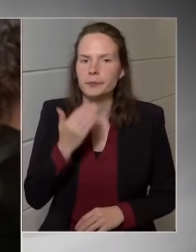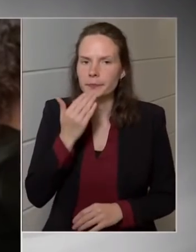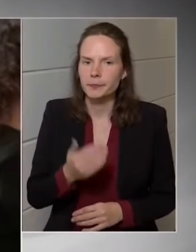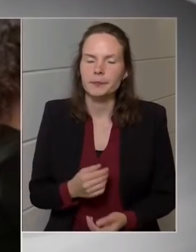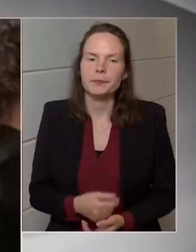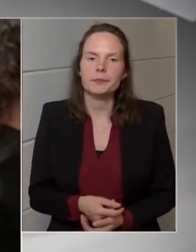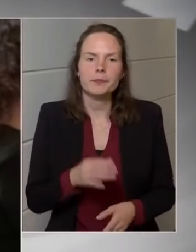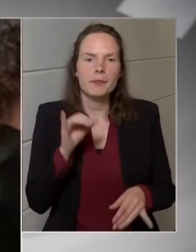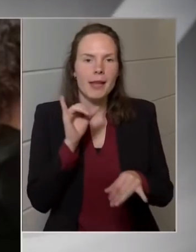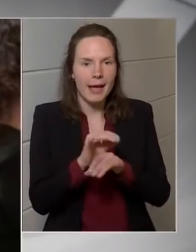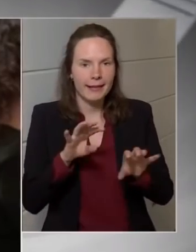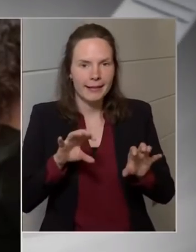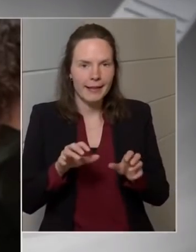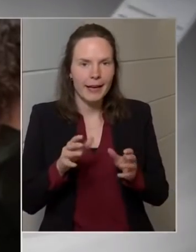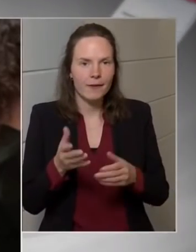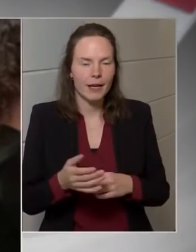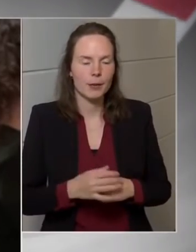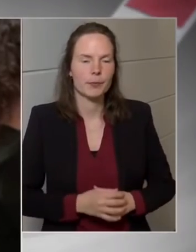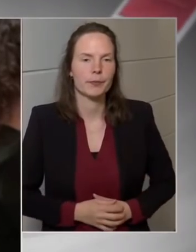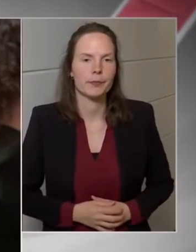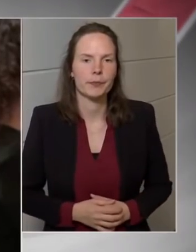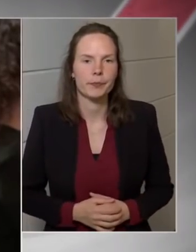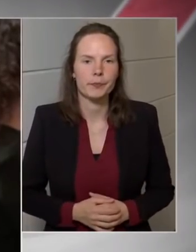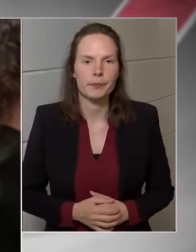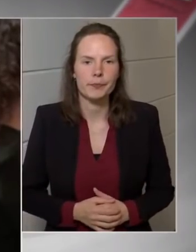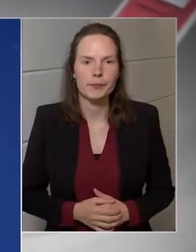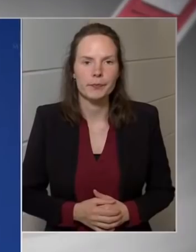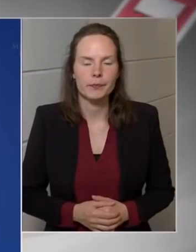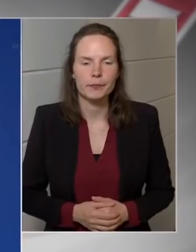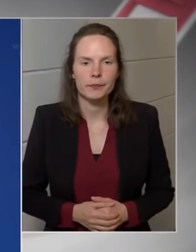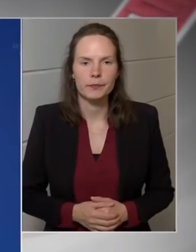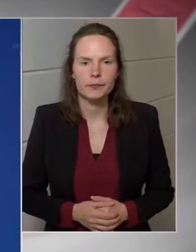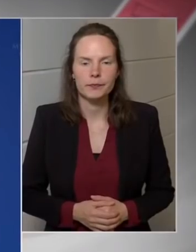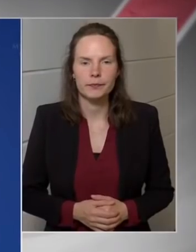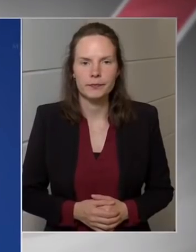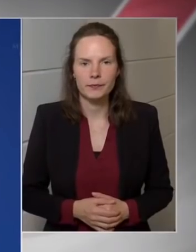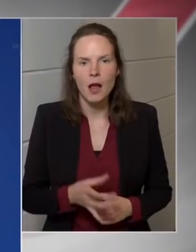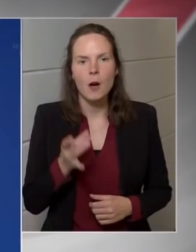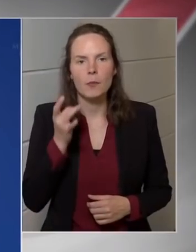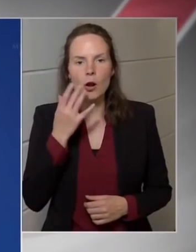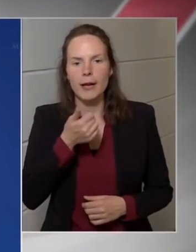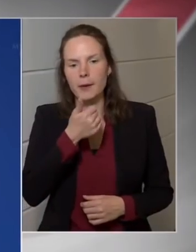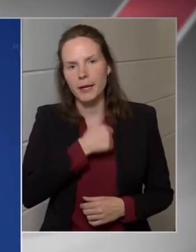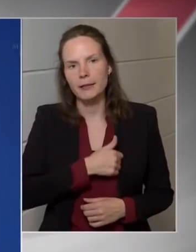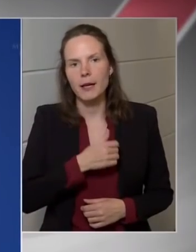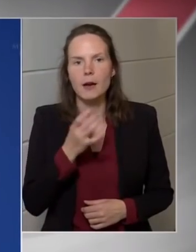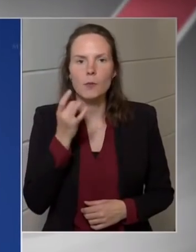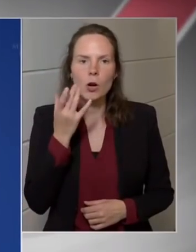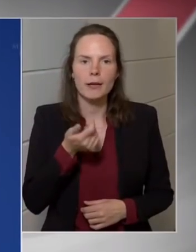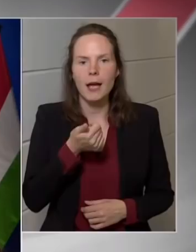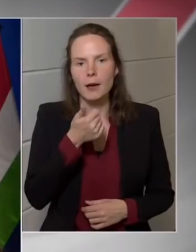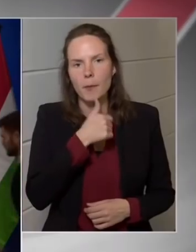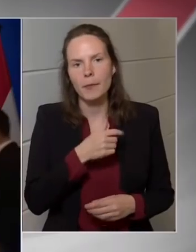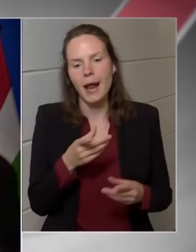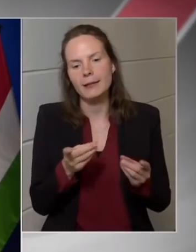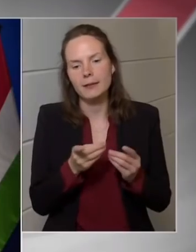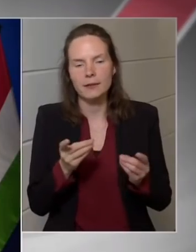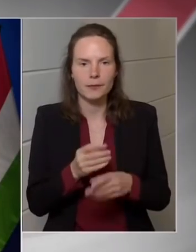dolgozók, vagy meghosszabbították ezt a tilalmat? Nem hosszabbítottuk meg ezt a tilalmat. Köszönöm.